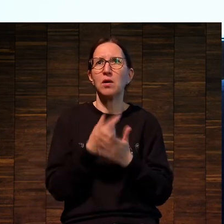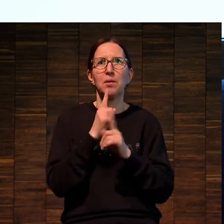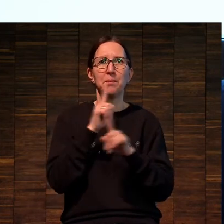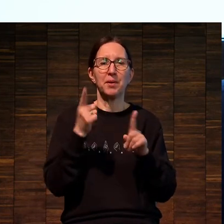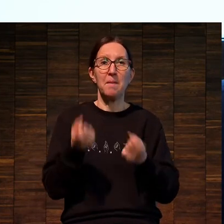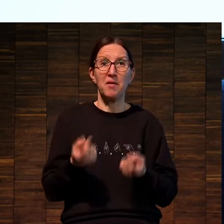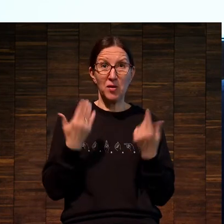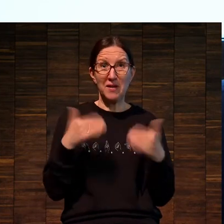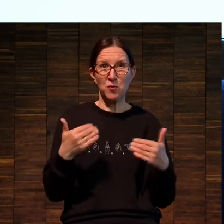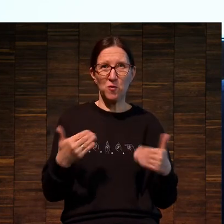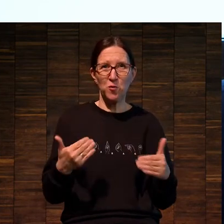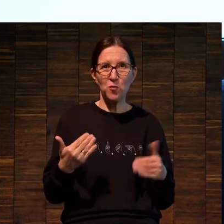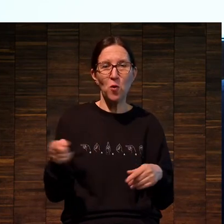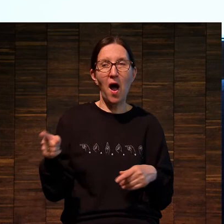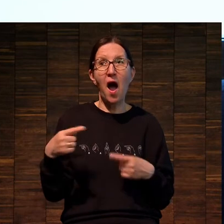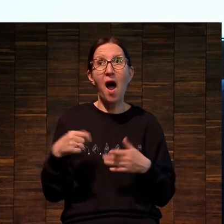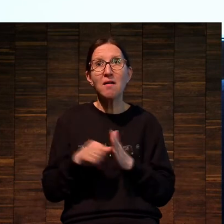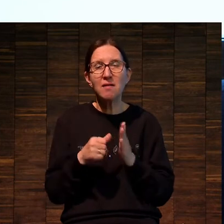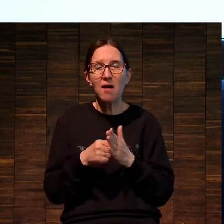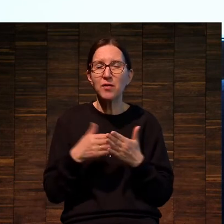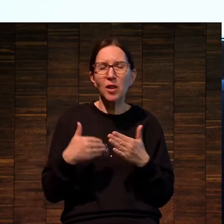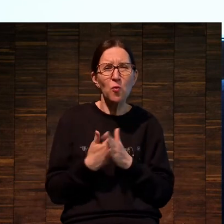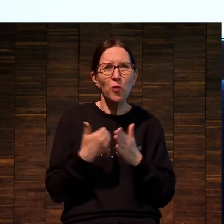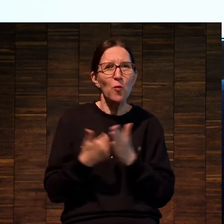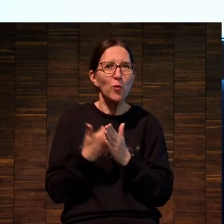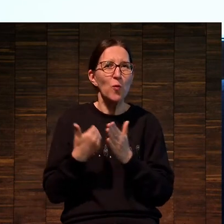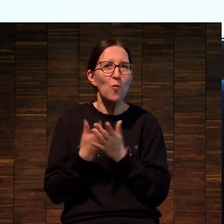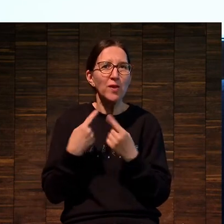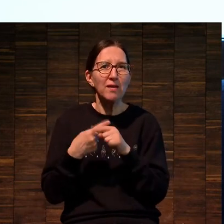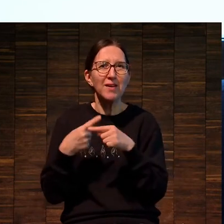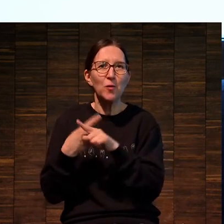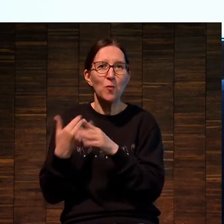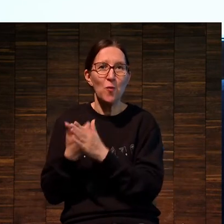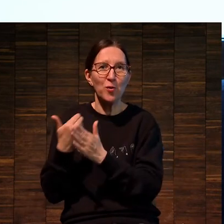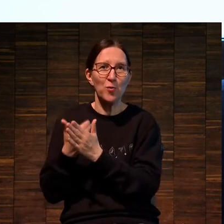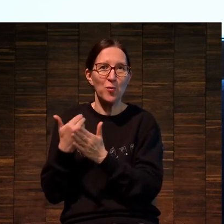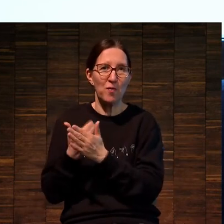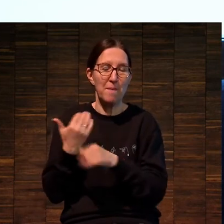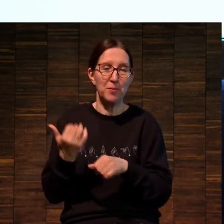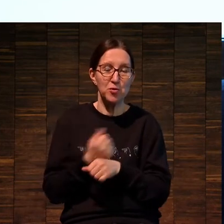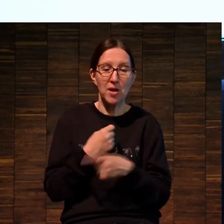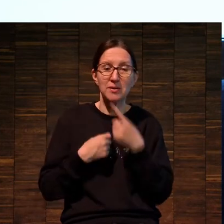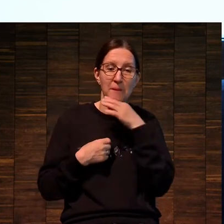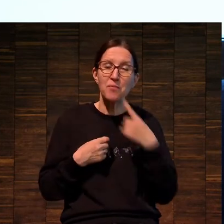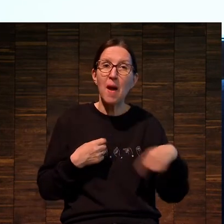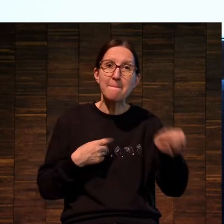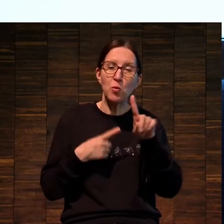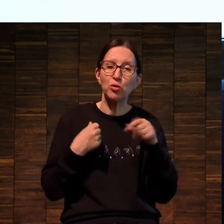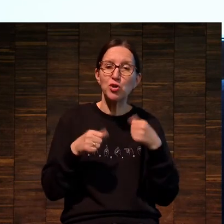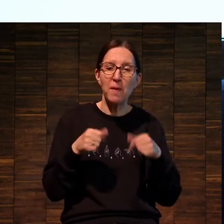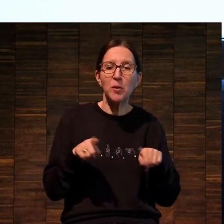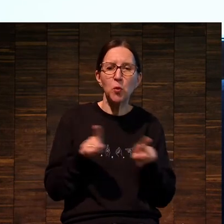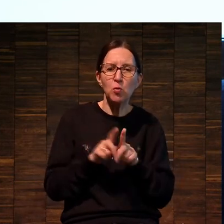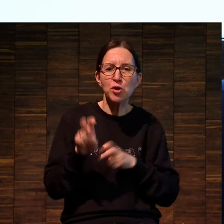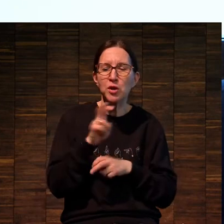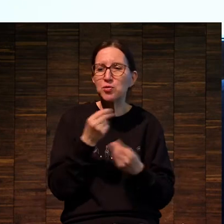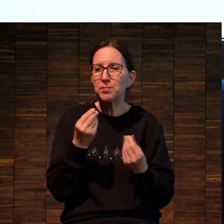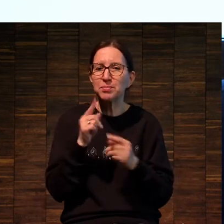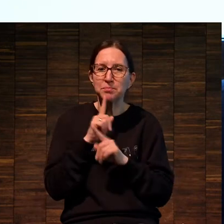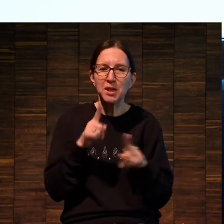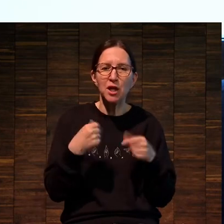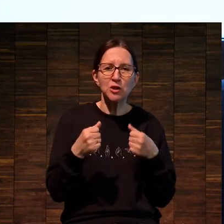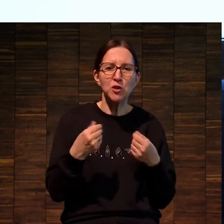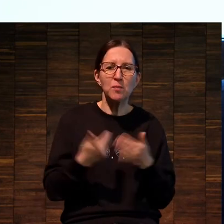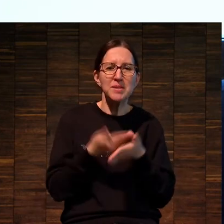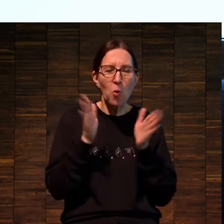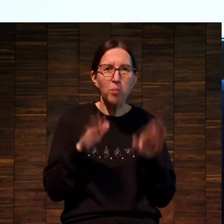очень сложно вот туда войти технологически. И современные живописцы, вот мне знакомы, они ищут вот эти пути для того, чтобы живопись